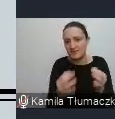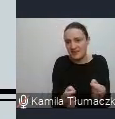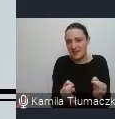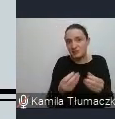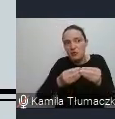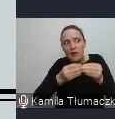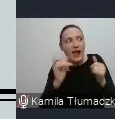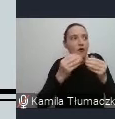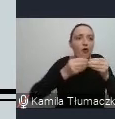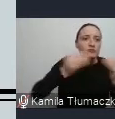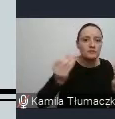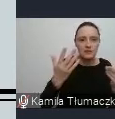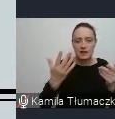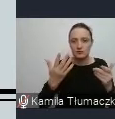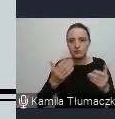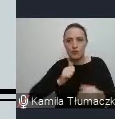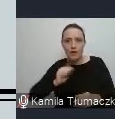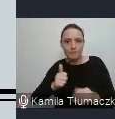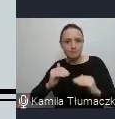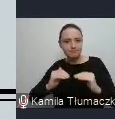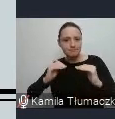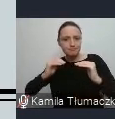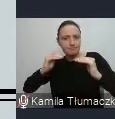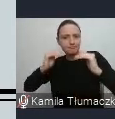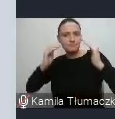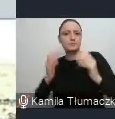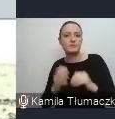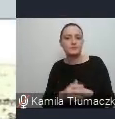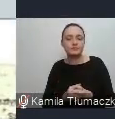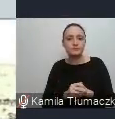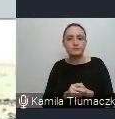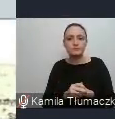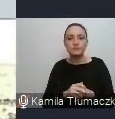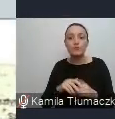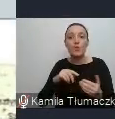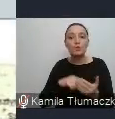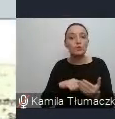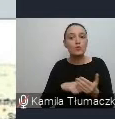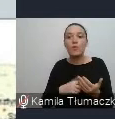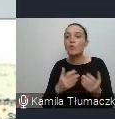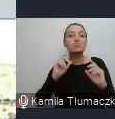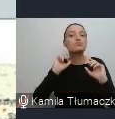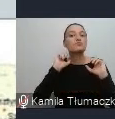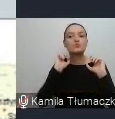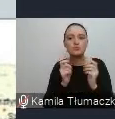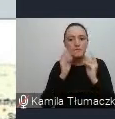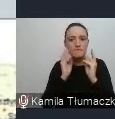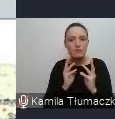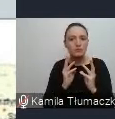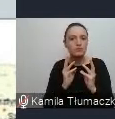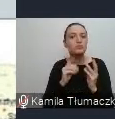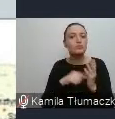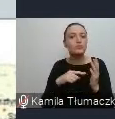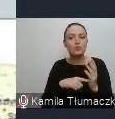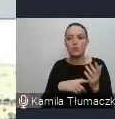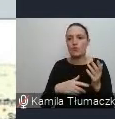się i noszenia swoich kwalifikacji. I to, co jest bardzo ważne, to cały